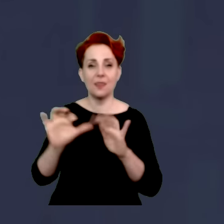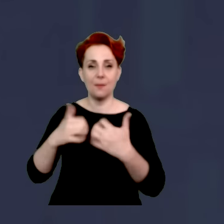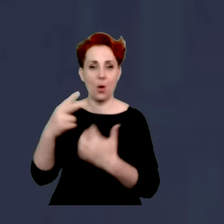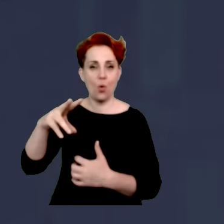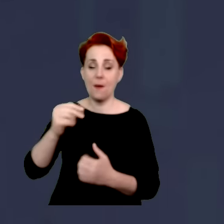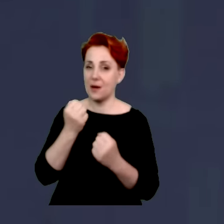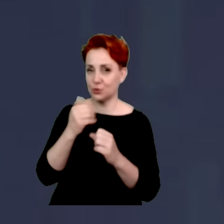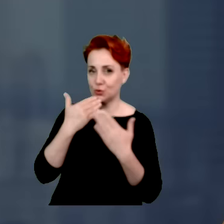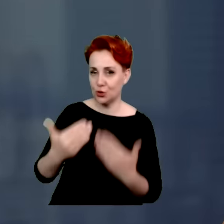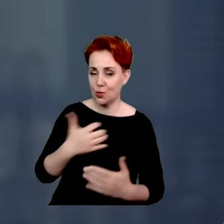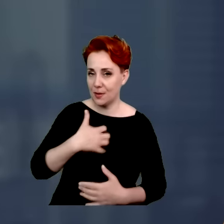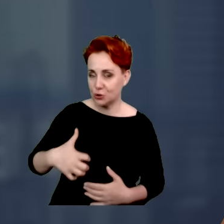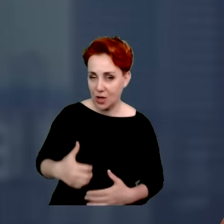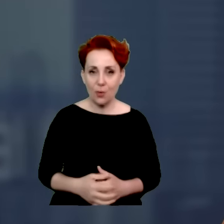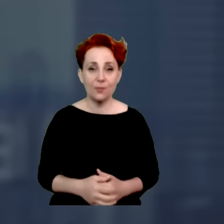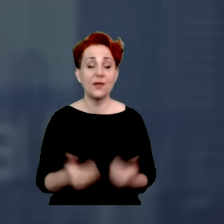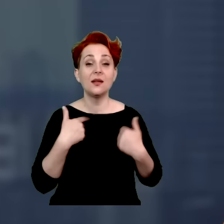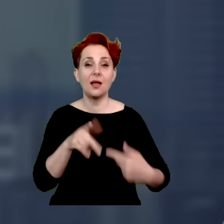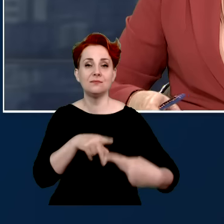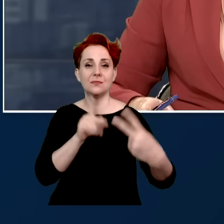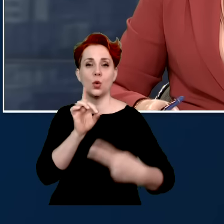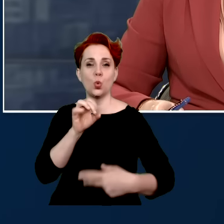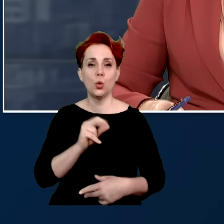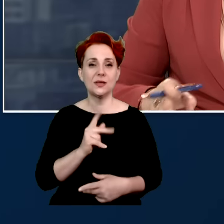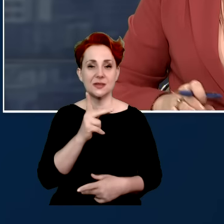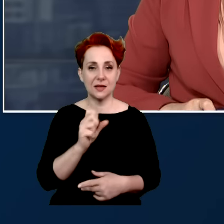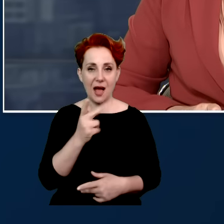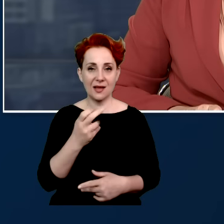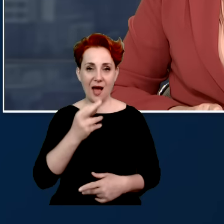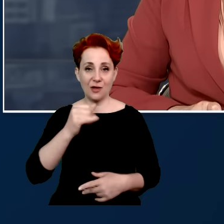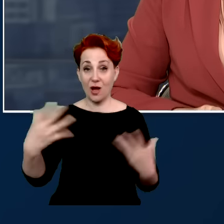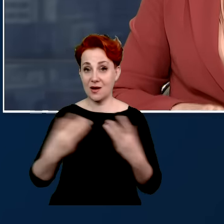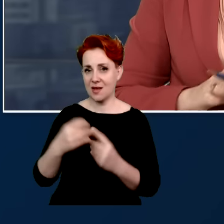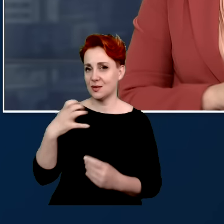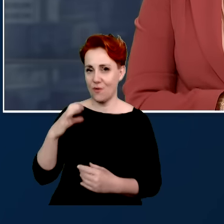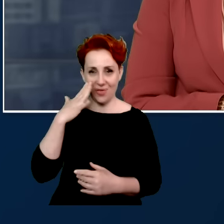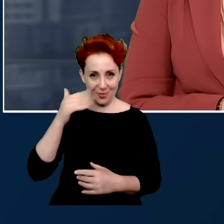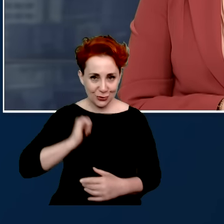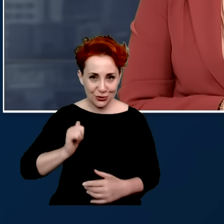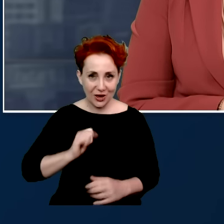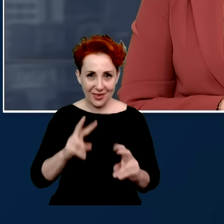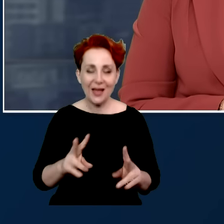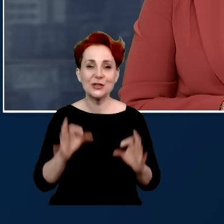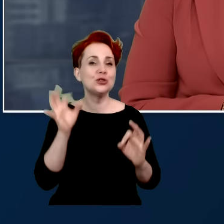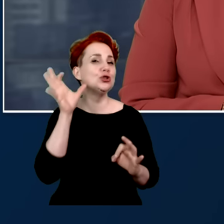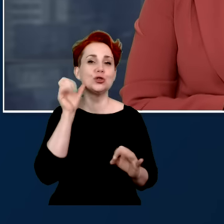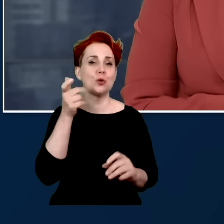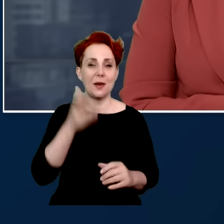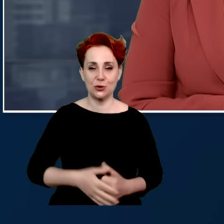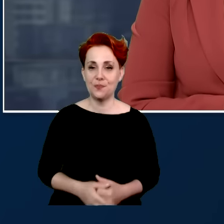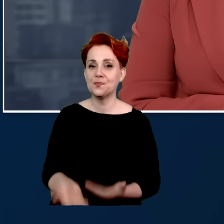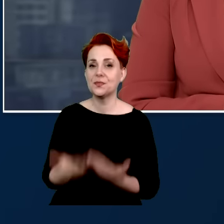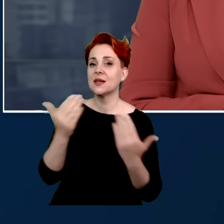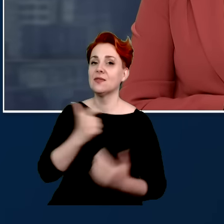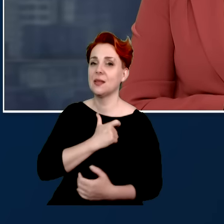Dziękuję Panie Marszałku. To ja dziękuję. A ja łączę się z Kasią Gujską, która już ze swoimi gośćmi i wiem, że czeka. Kasiu, o czym dziś? Witam Państwa bardzo